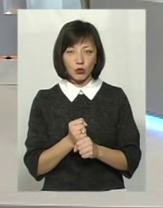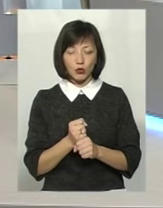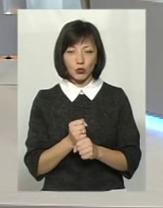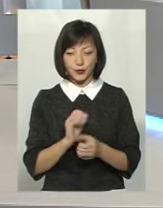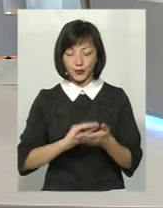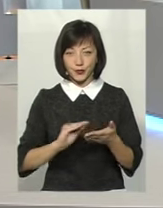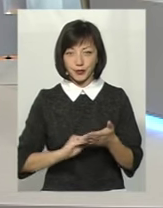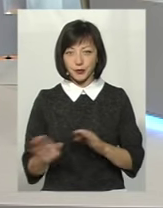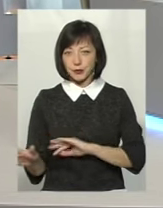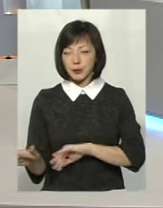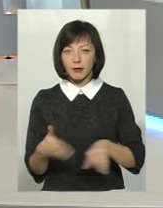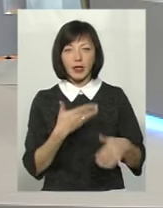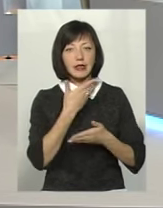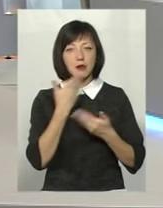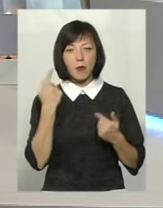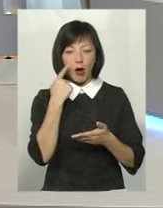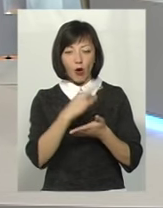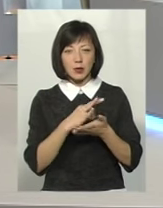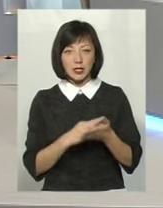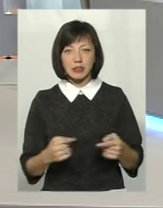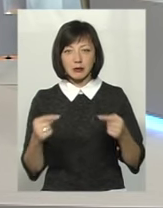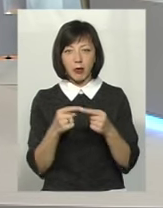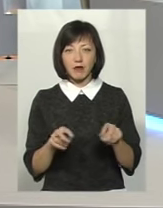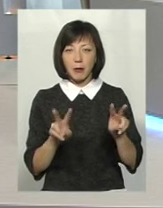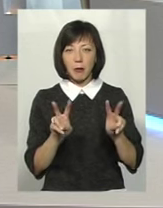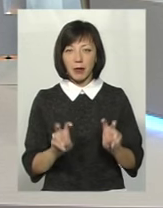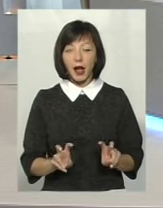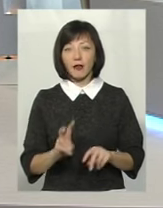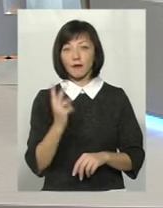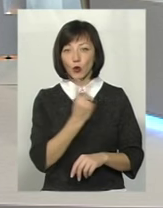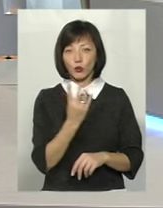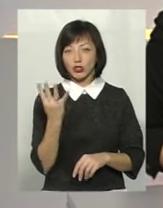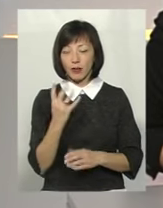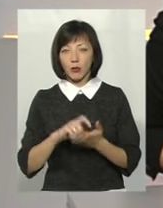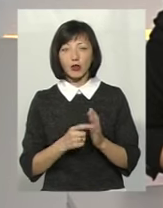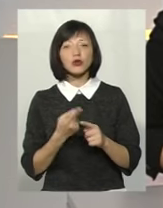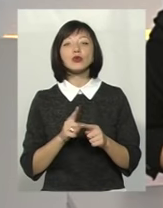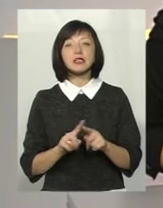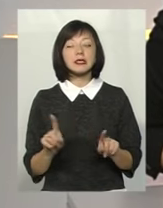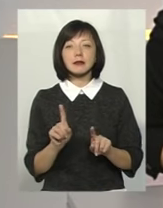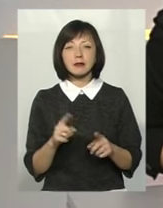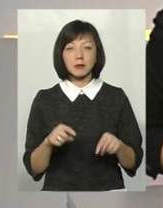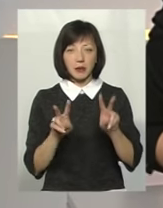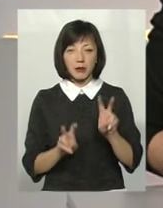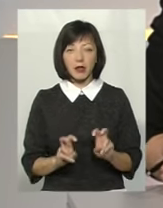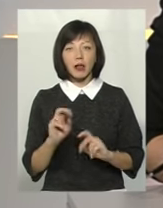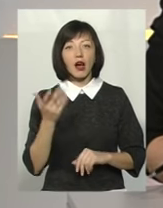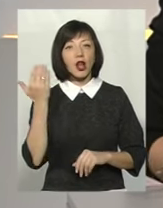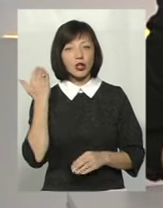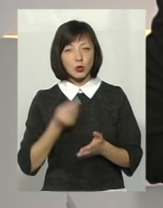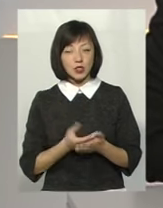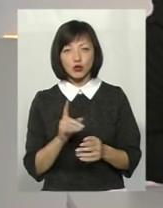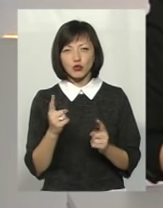Не ставлять зараз оцінок з певних предметів і в другому, четвертому класі. Що це за предмети? Як їх раніше